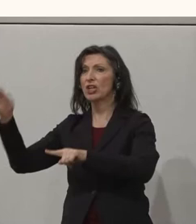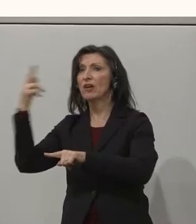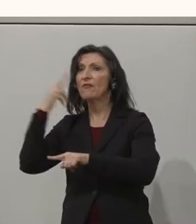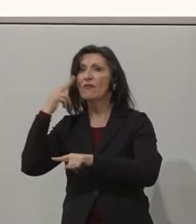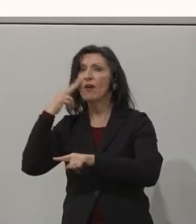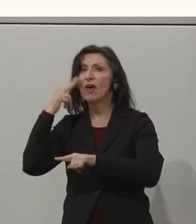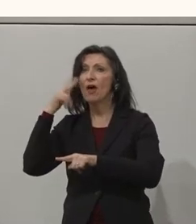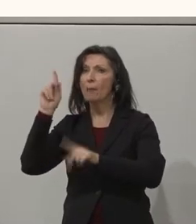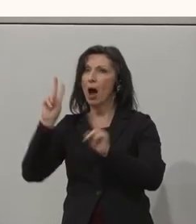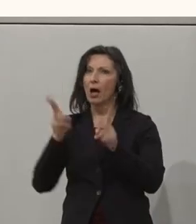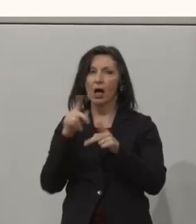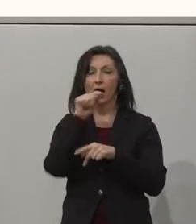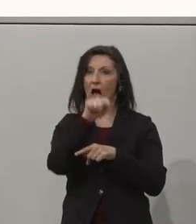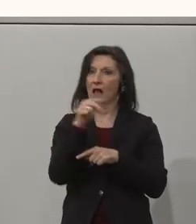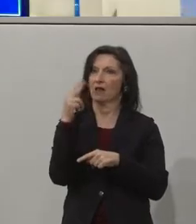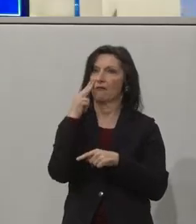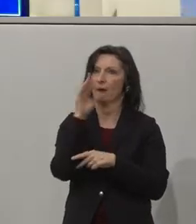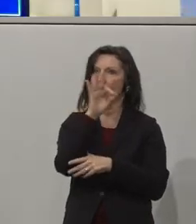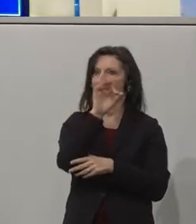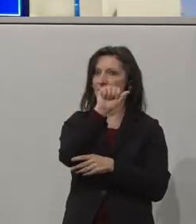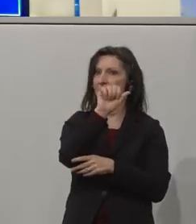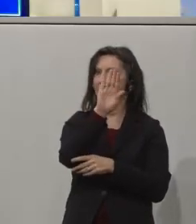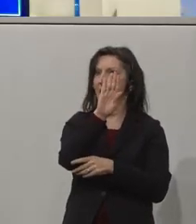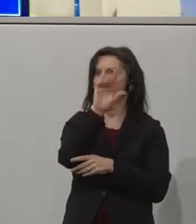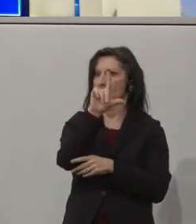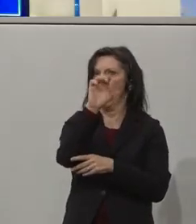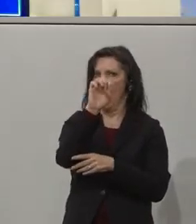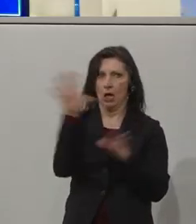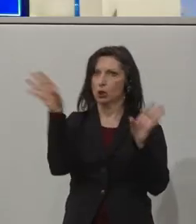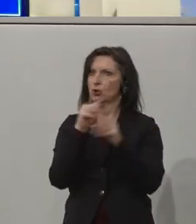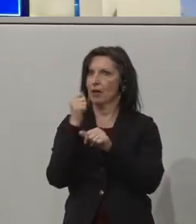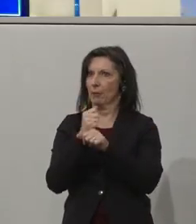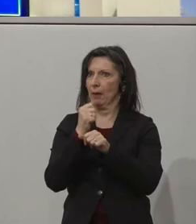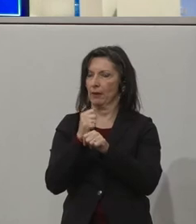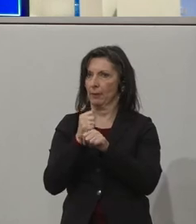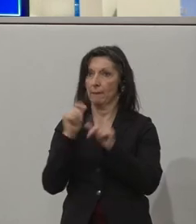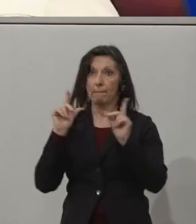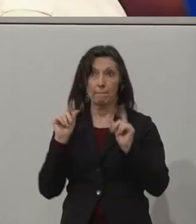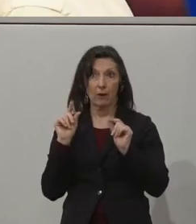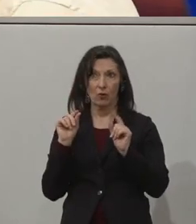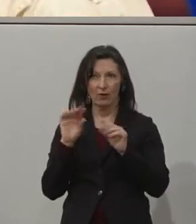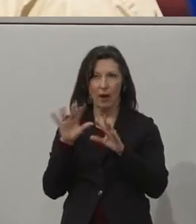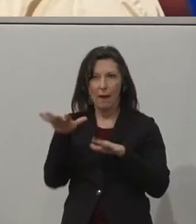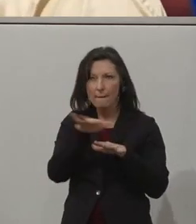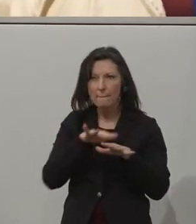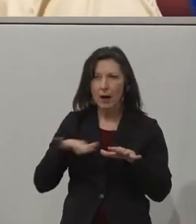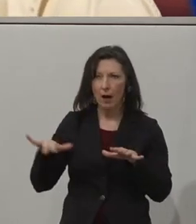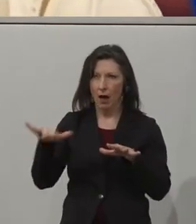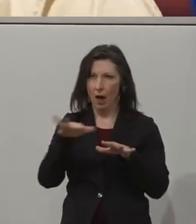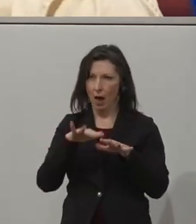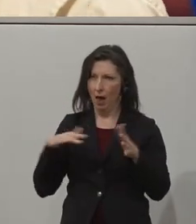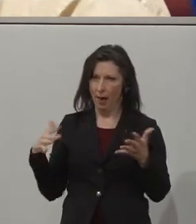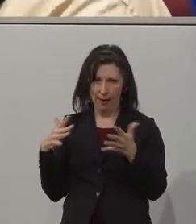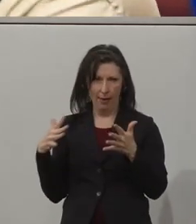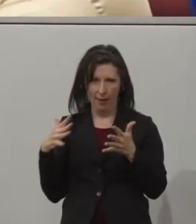so that they can consider the full spectrum of people as they build digital products. For people with disabilities,